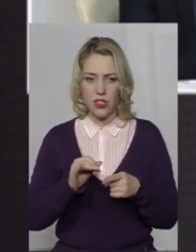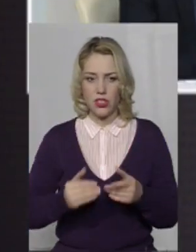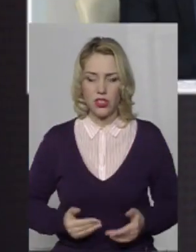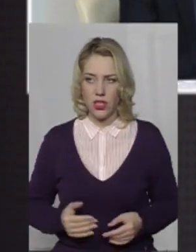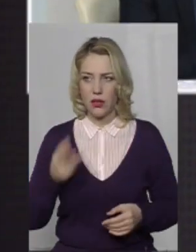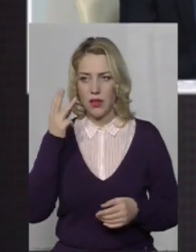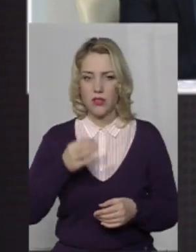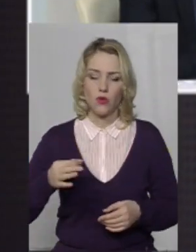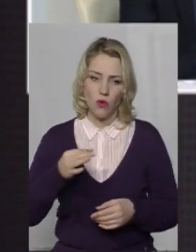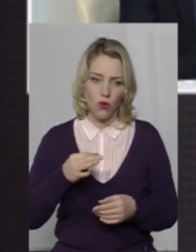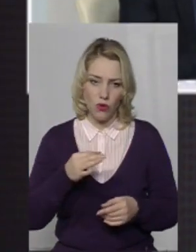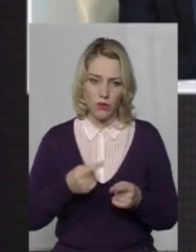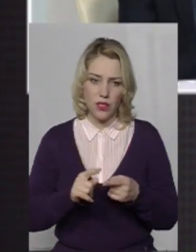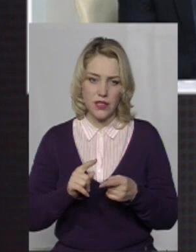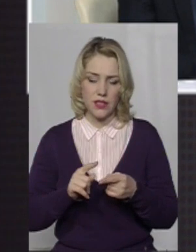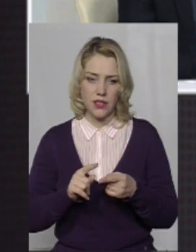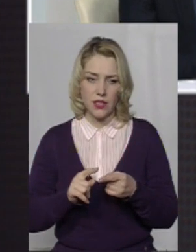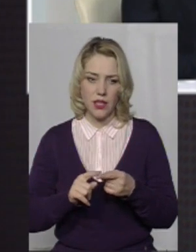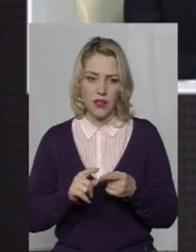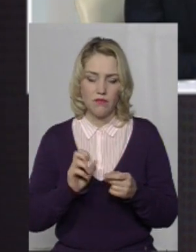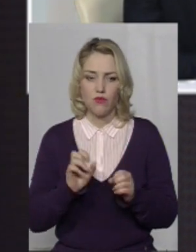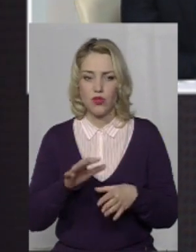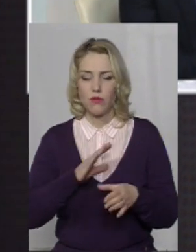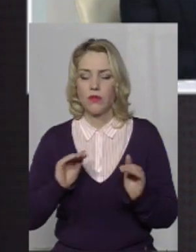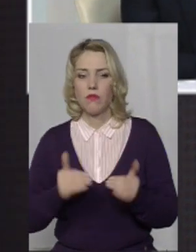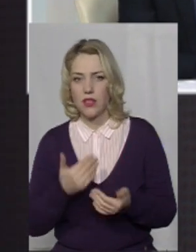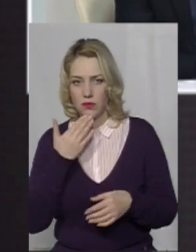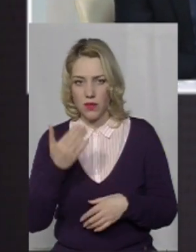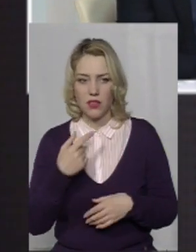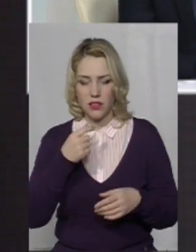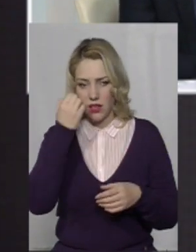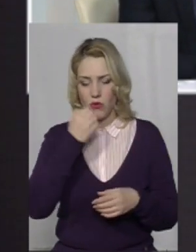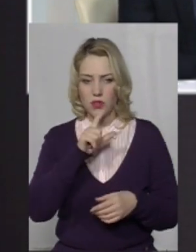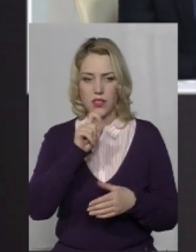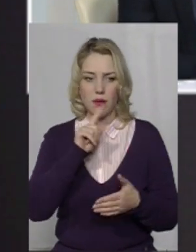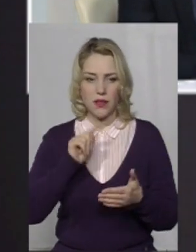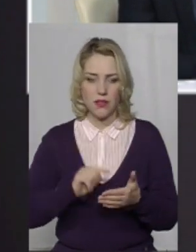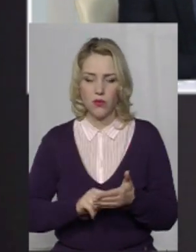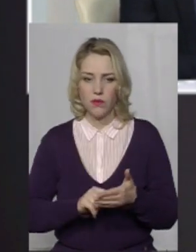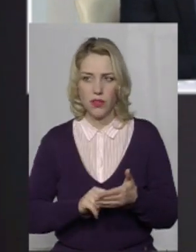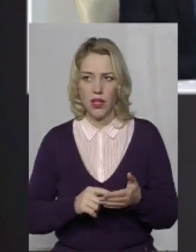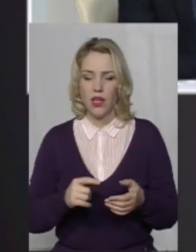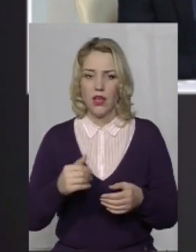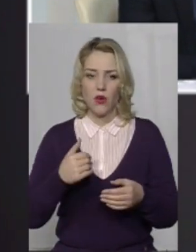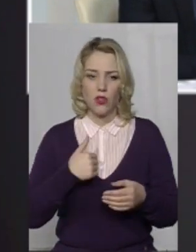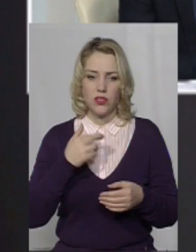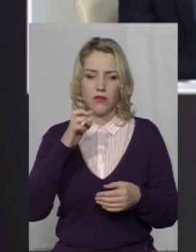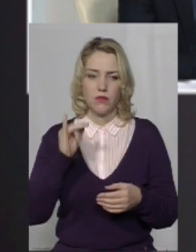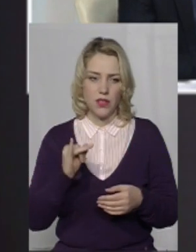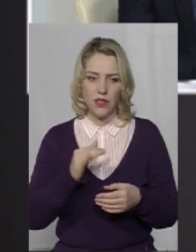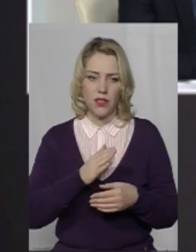Хмельницької області трішки вищий, якщо ви так можете порівняти. Звичайно, дякую за запитання. Ну, я не хотів би